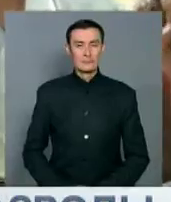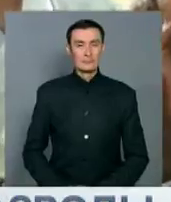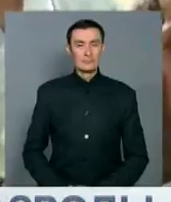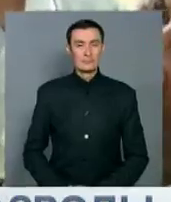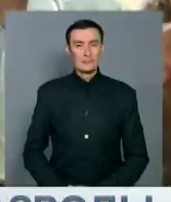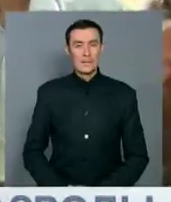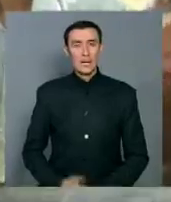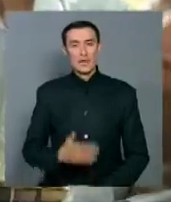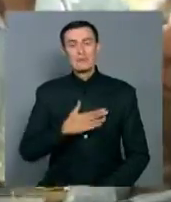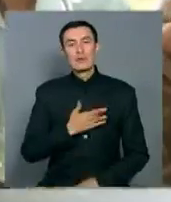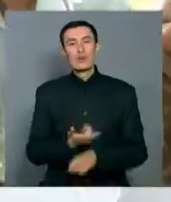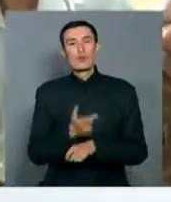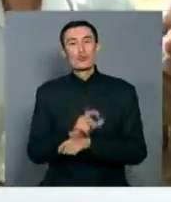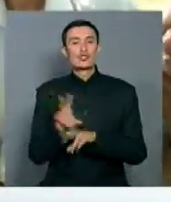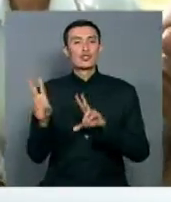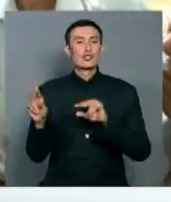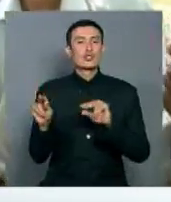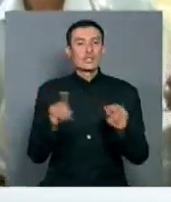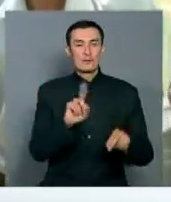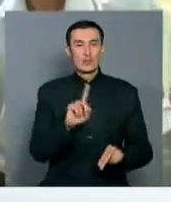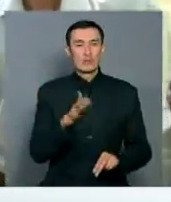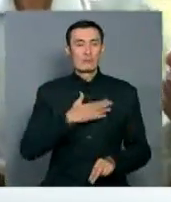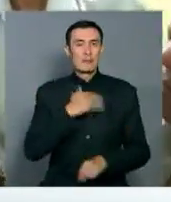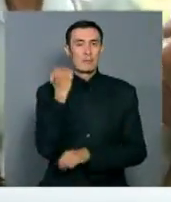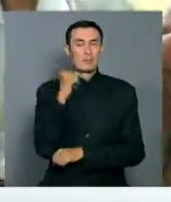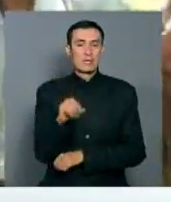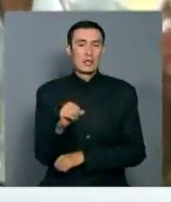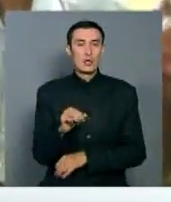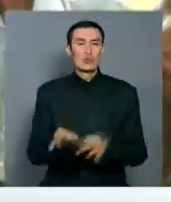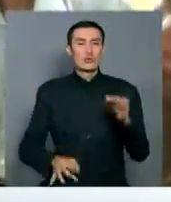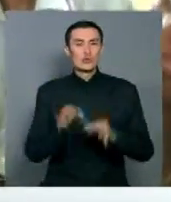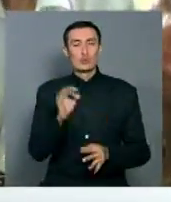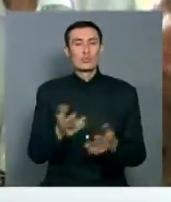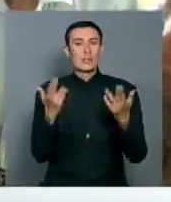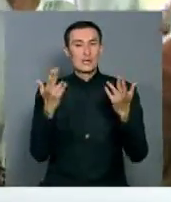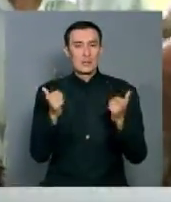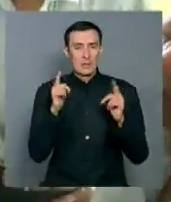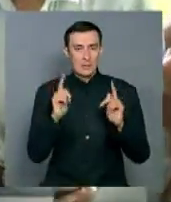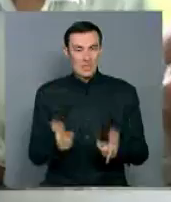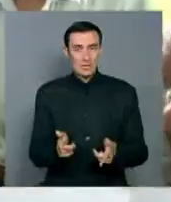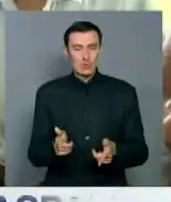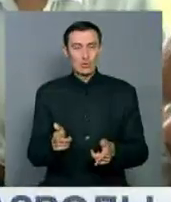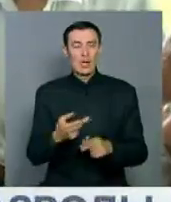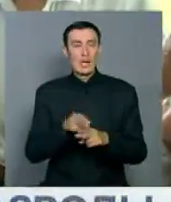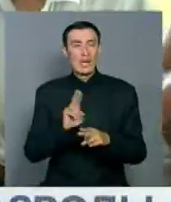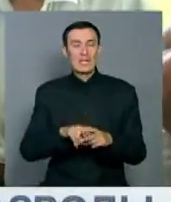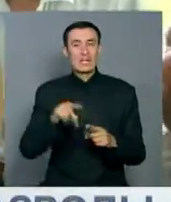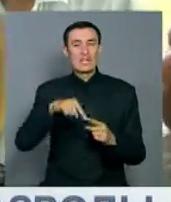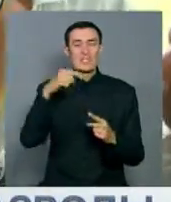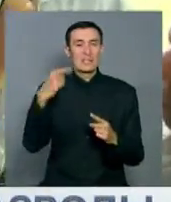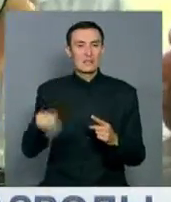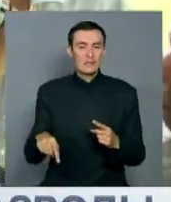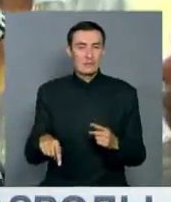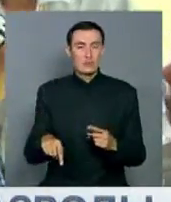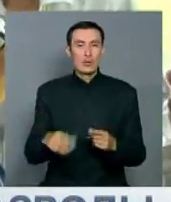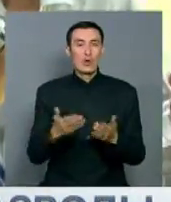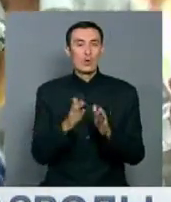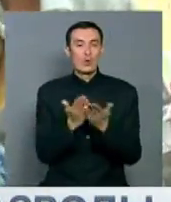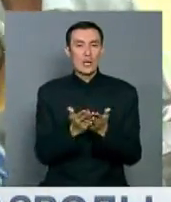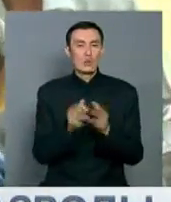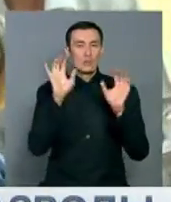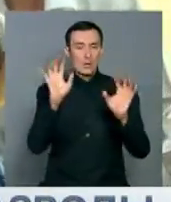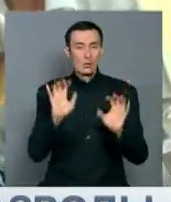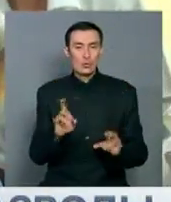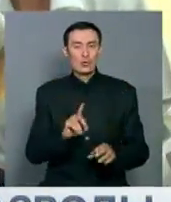Мы очень счастливы, что победили. Суд счел тройной талак неконституционным. Он не соответствует и Корану. Мы с самого начала считали, что